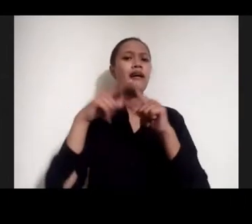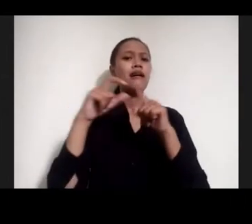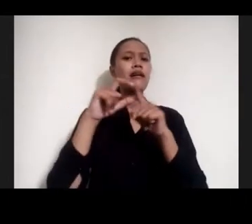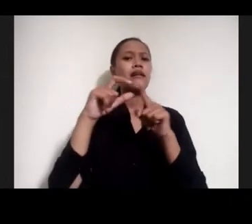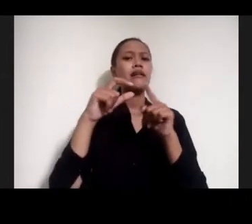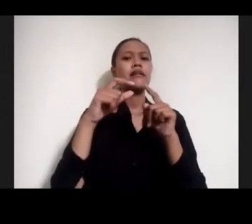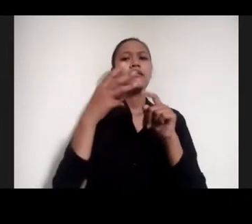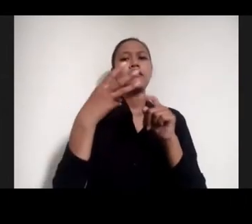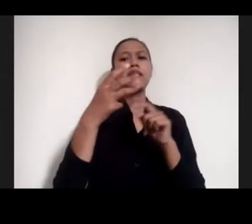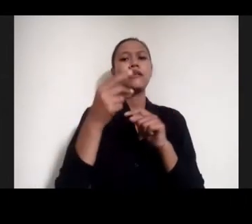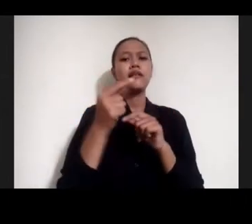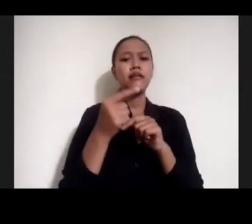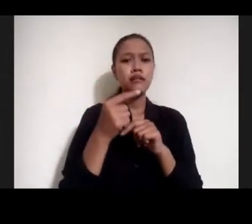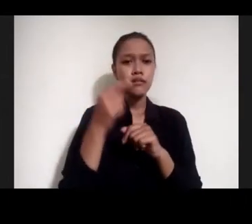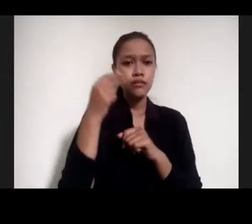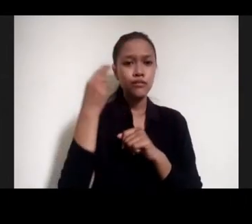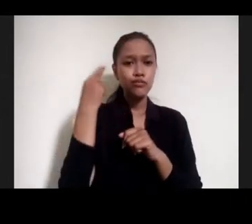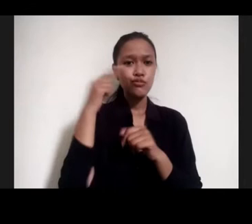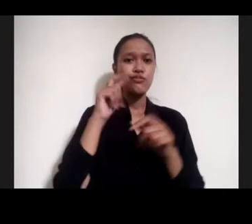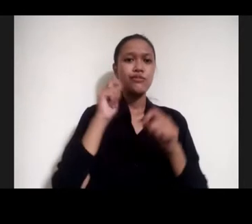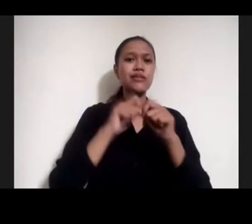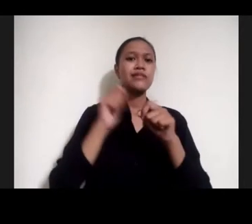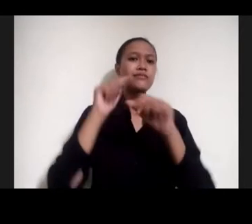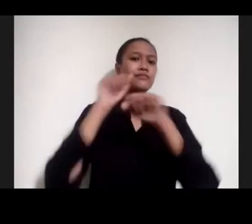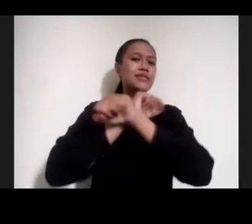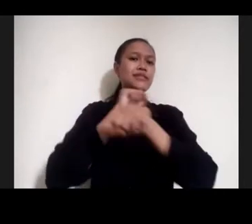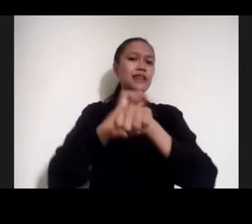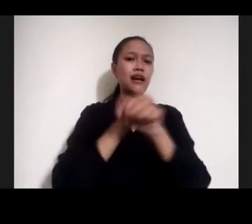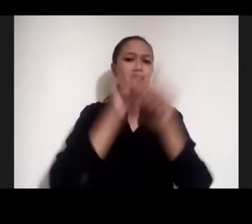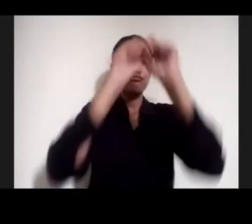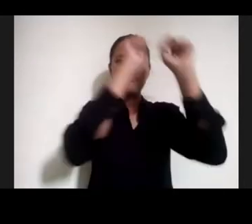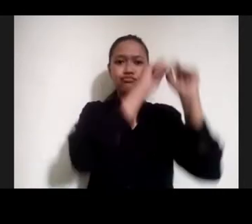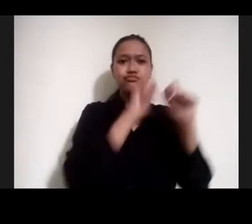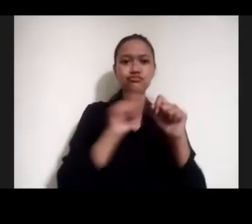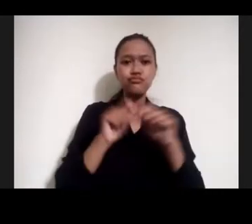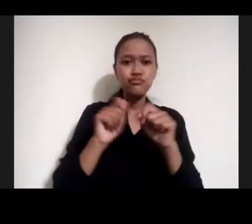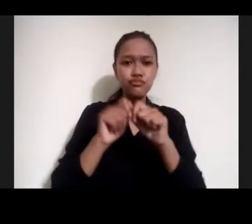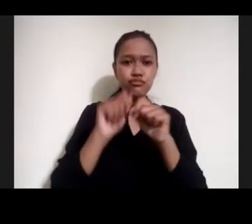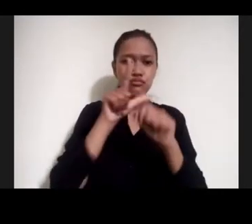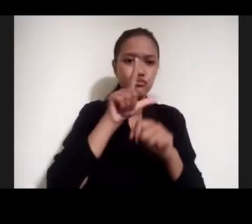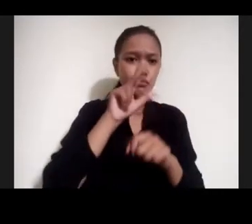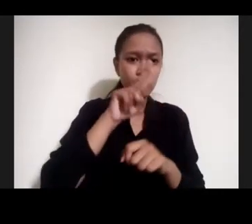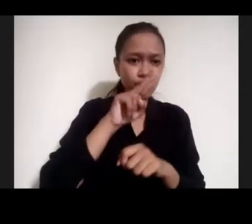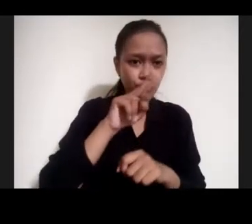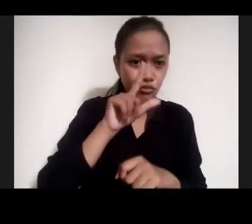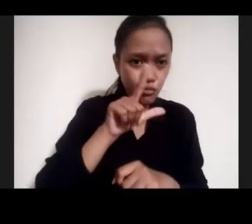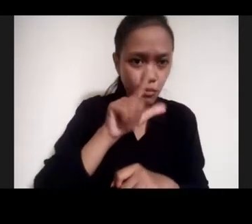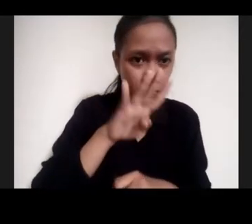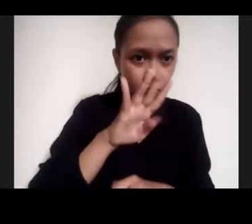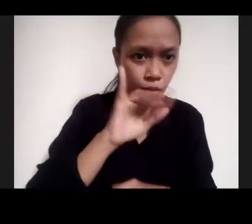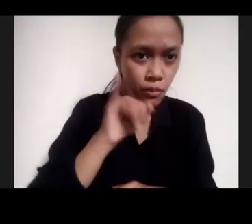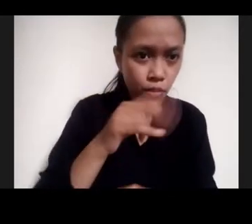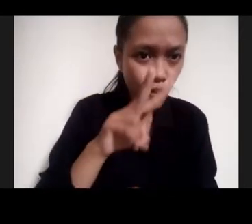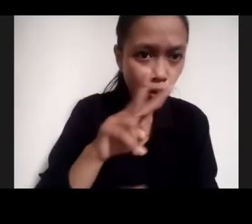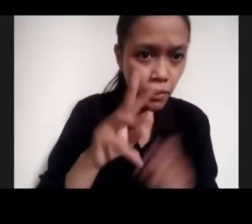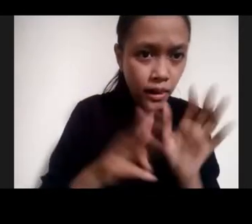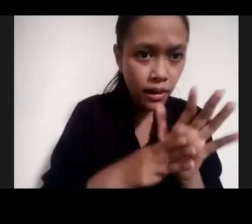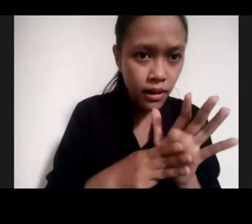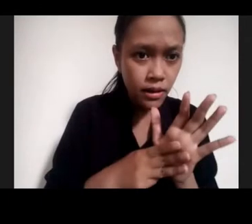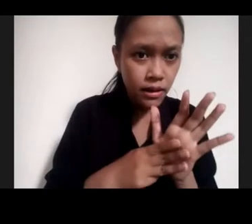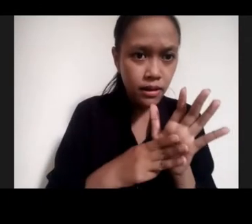Konstruksi Senilai 74,20 miliar Yang dilakukan Oleh Balai Besar Rehabilitasi